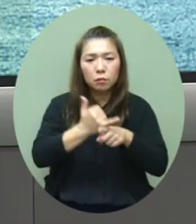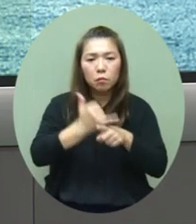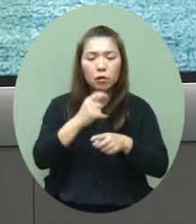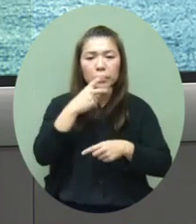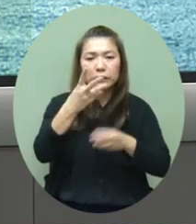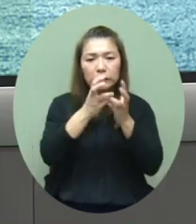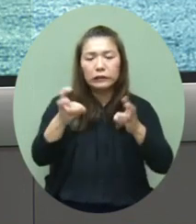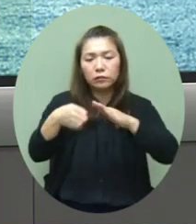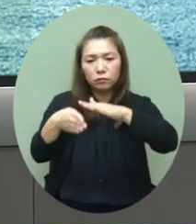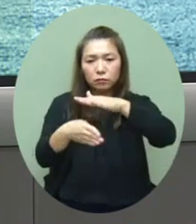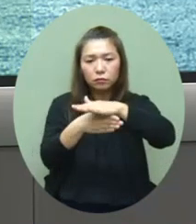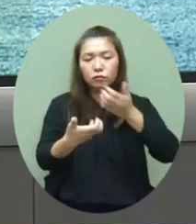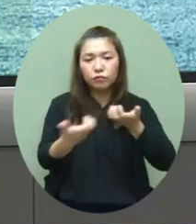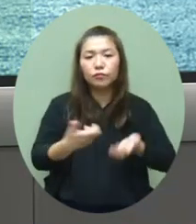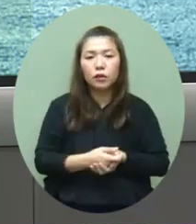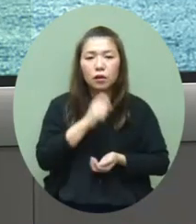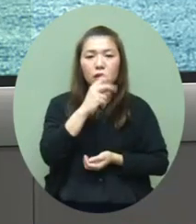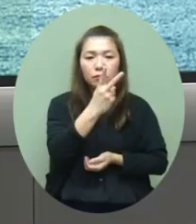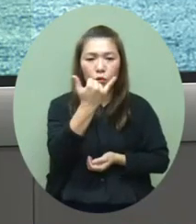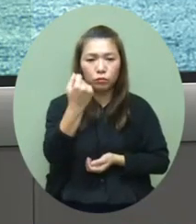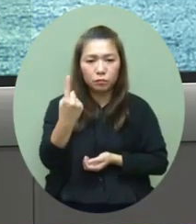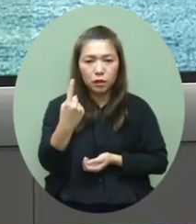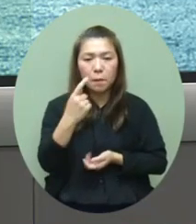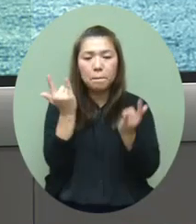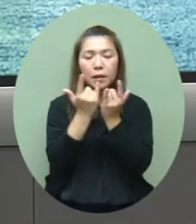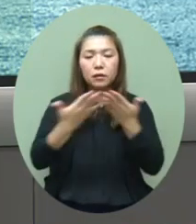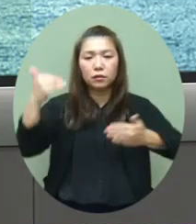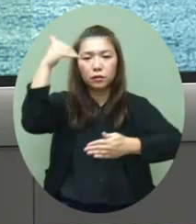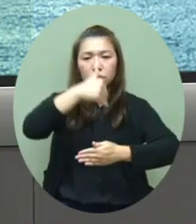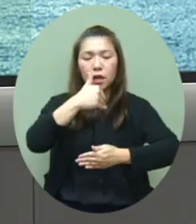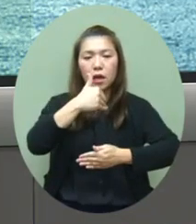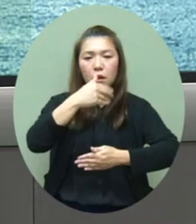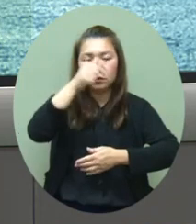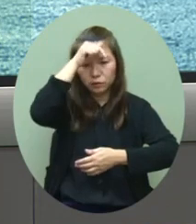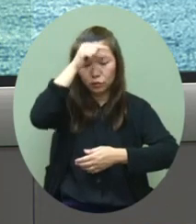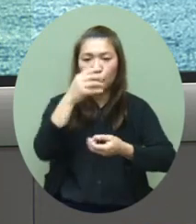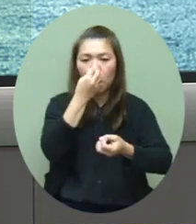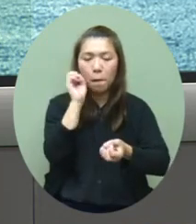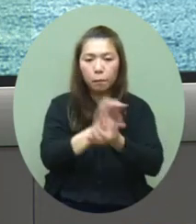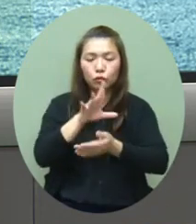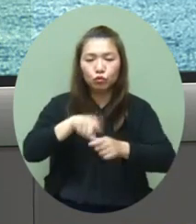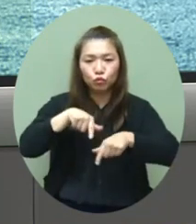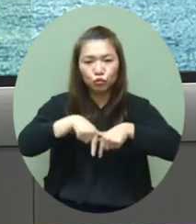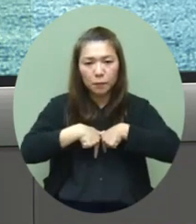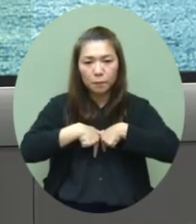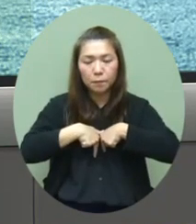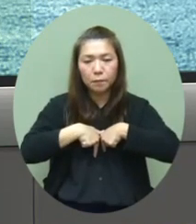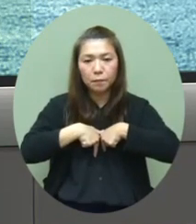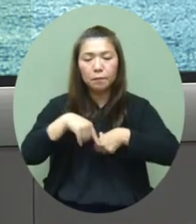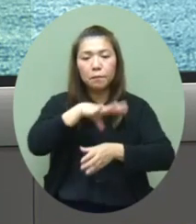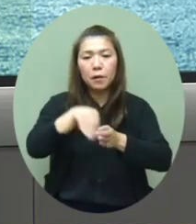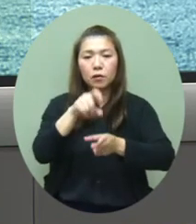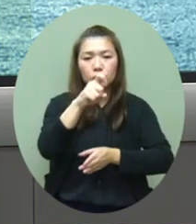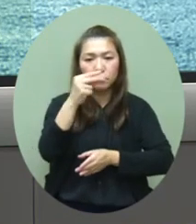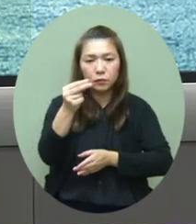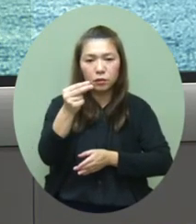二线隔离病房261名的病人在北大鱼山医院香港感染控制中心当中合共有